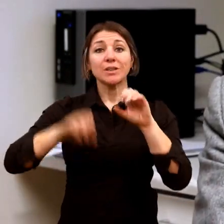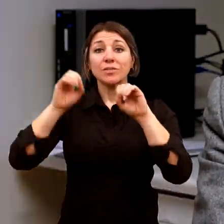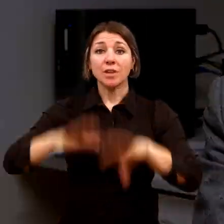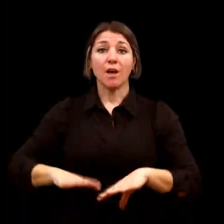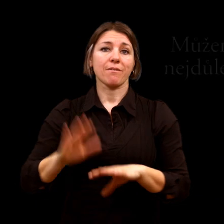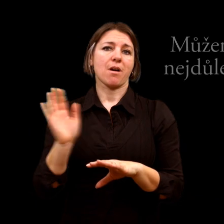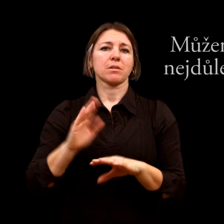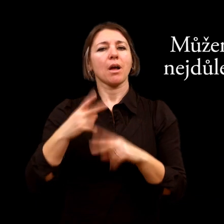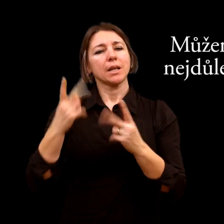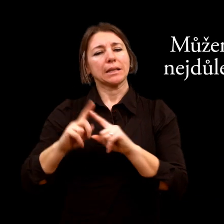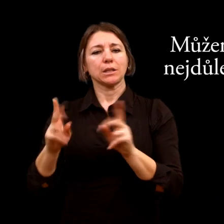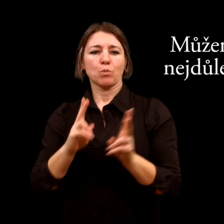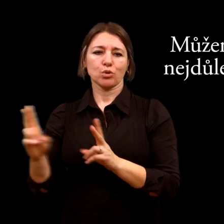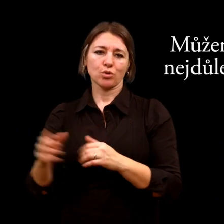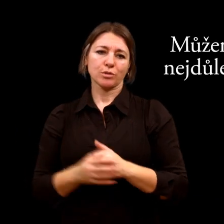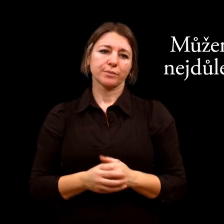hroznýho nestane.